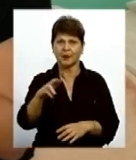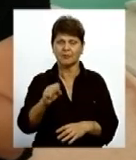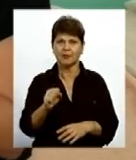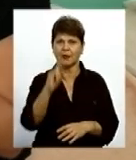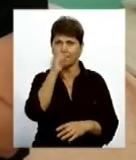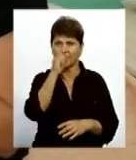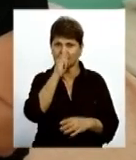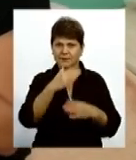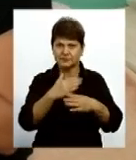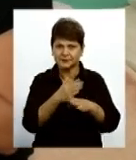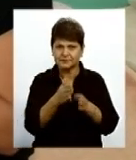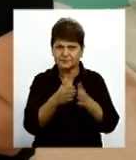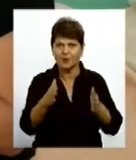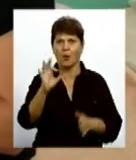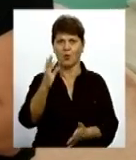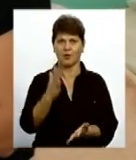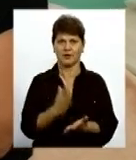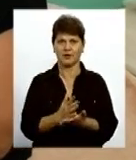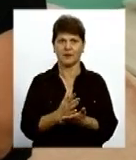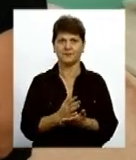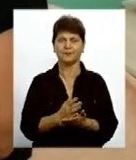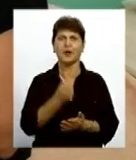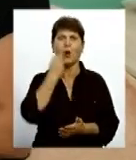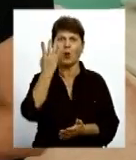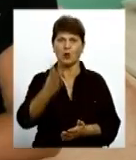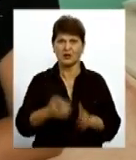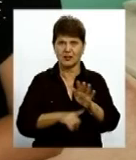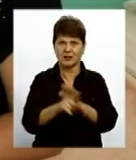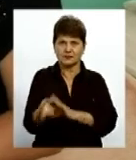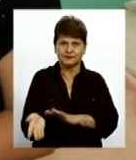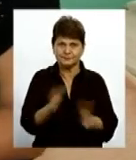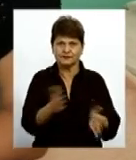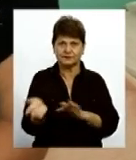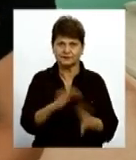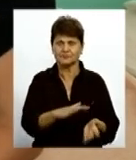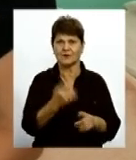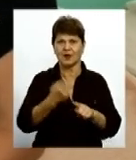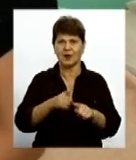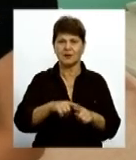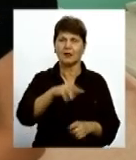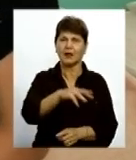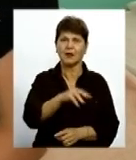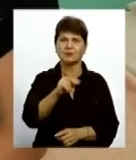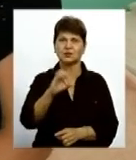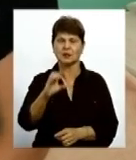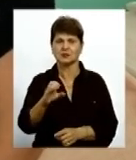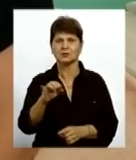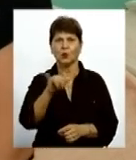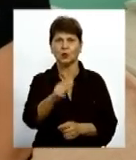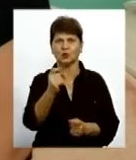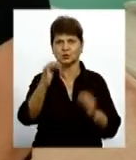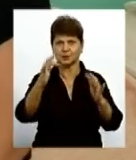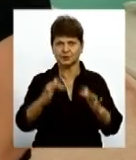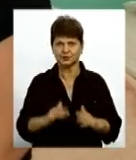дирочка Кажу, о, є І як вже ми стали відкидати цю плиту, на нього трошки